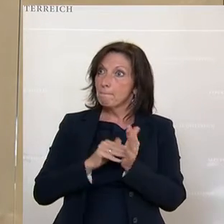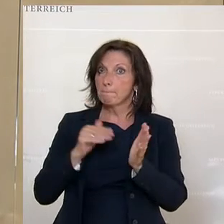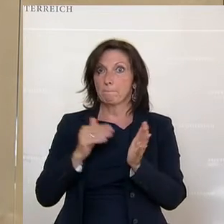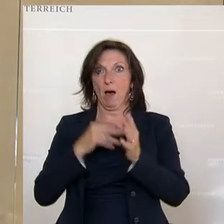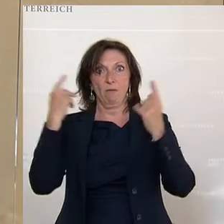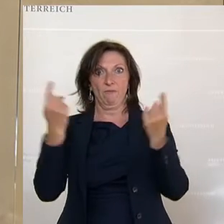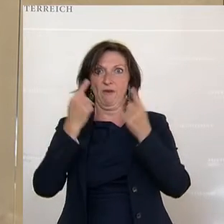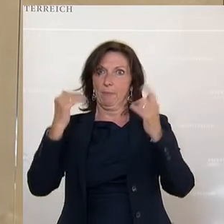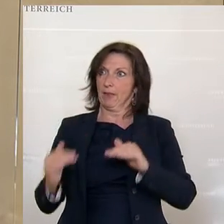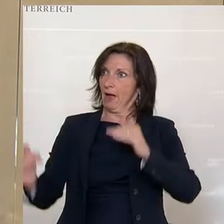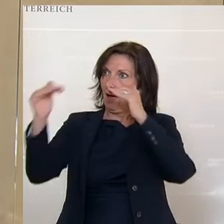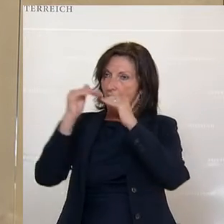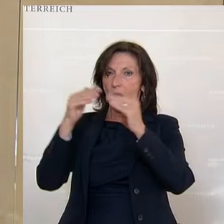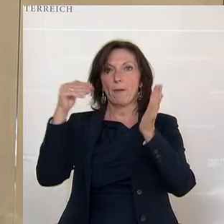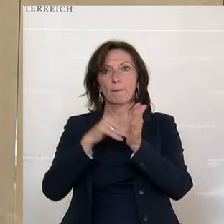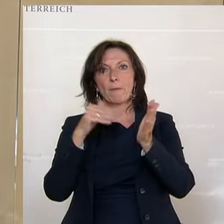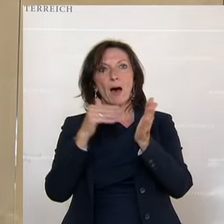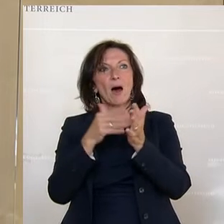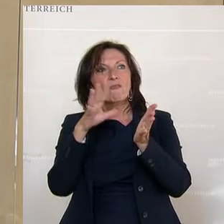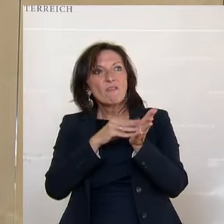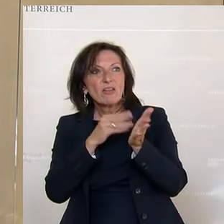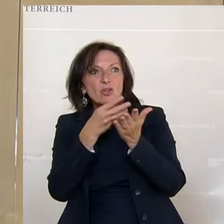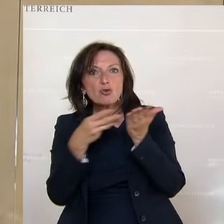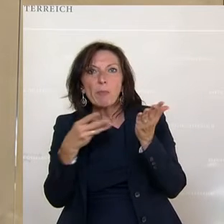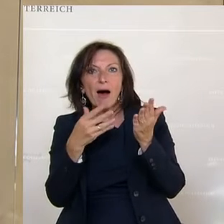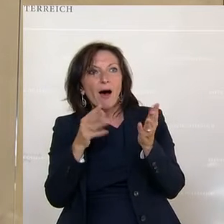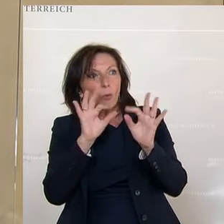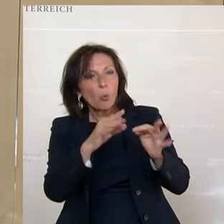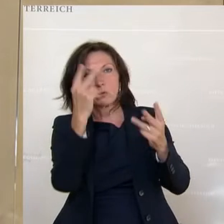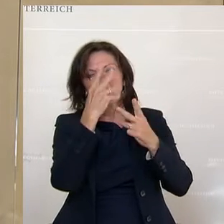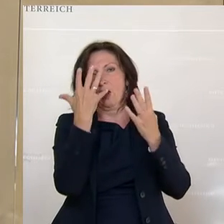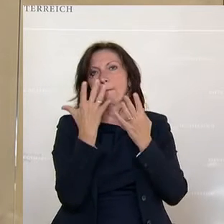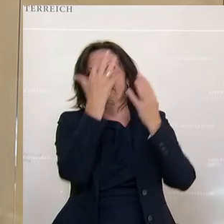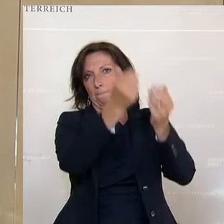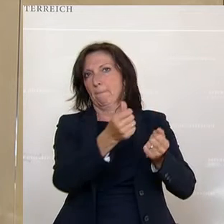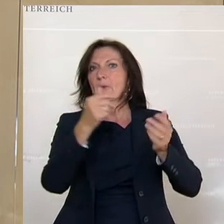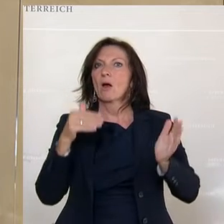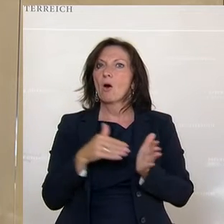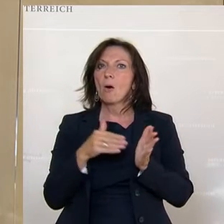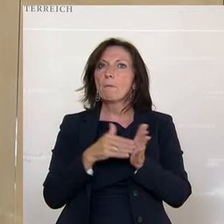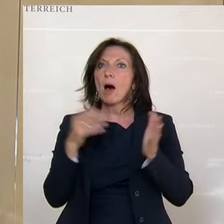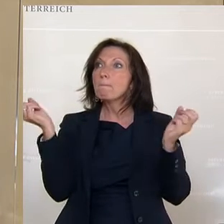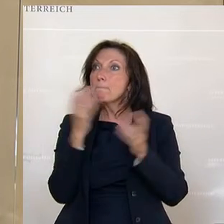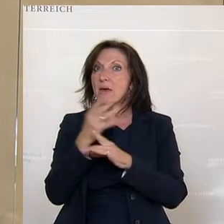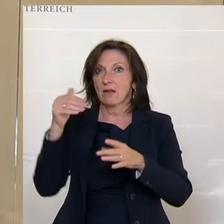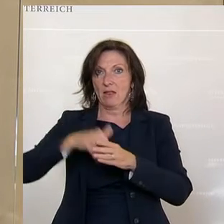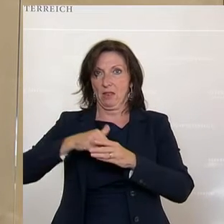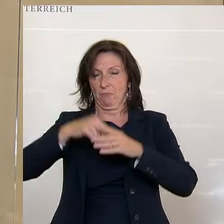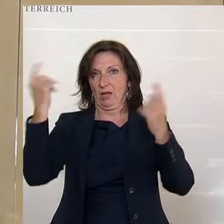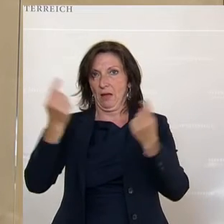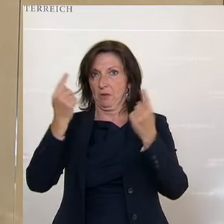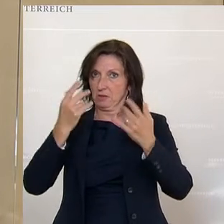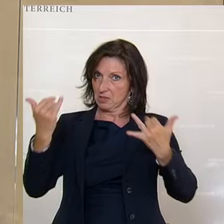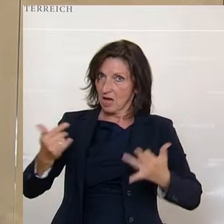Kampagnen in der Sprache, die verstanden werden. Und es braucht Kampagnen in den Medien, die auch konsumiert werden. Und wenn wir schon darüber sprechen, über einen